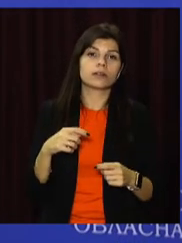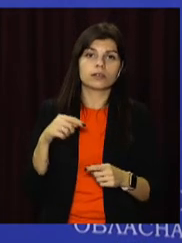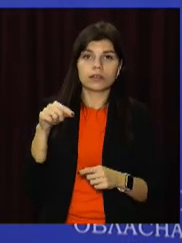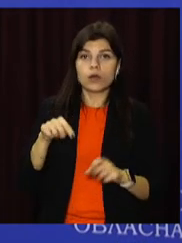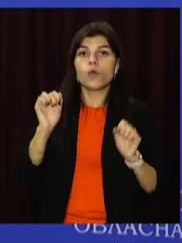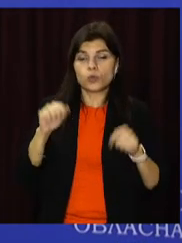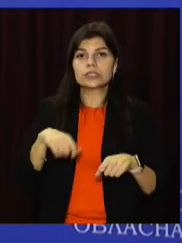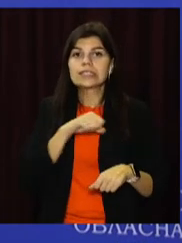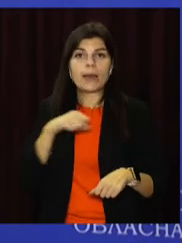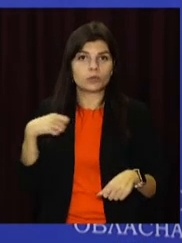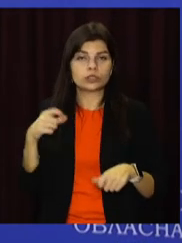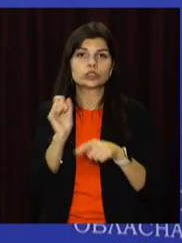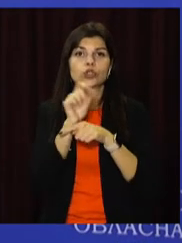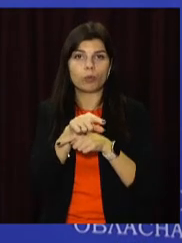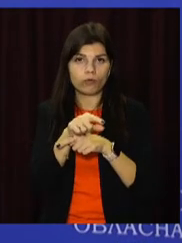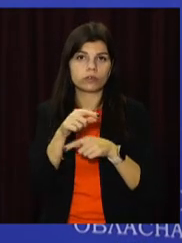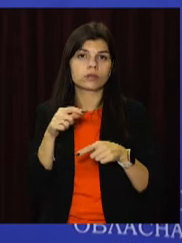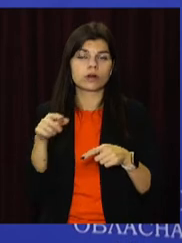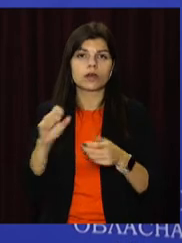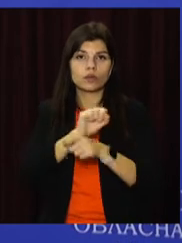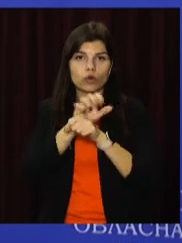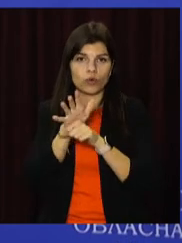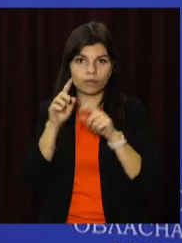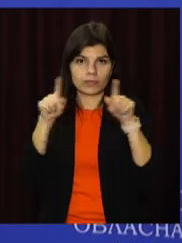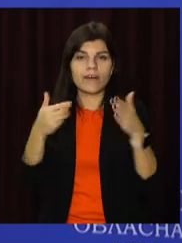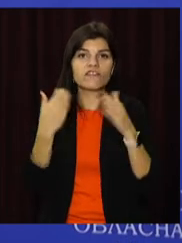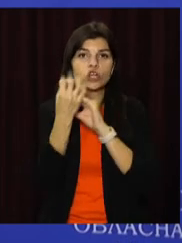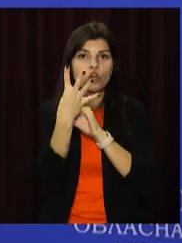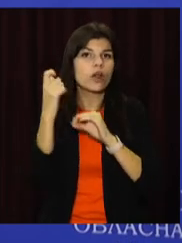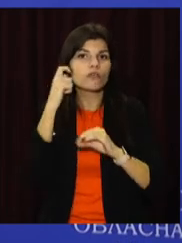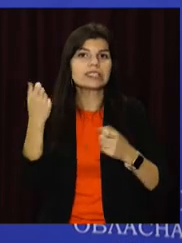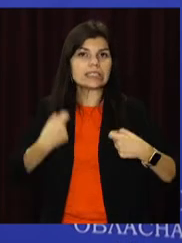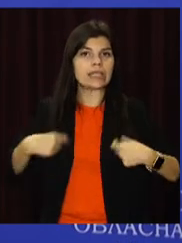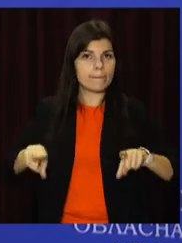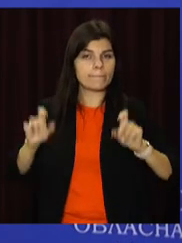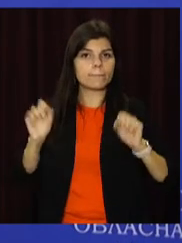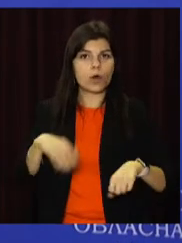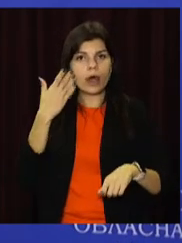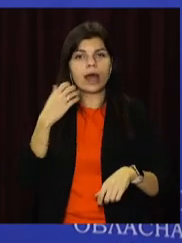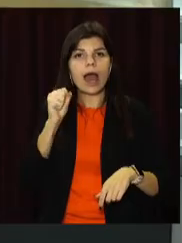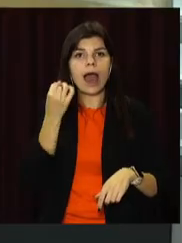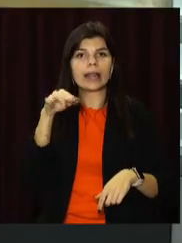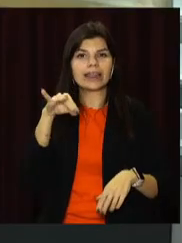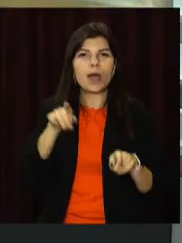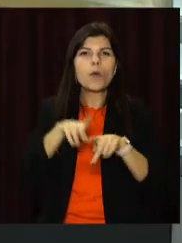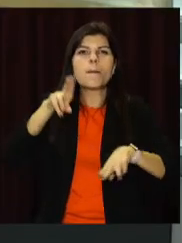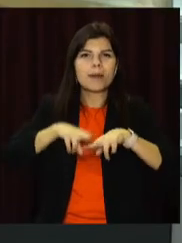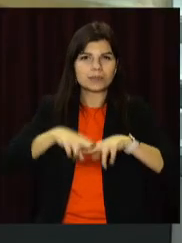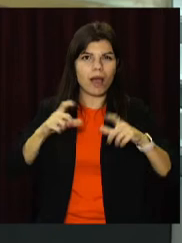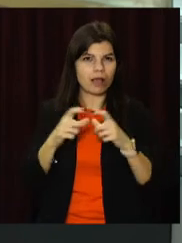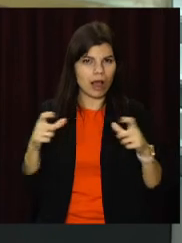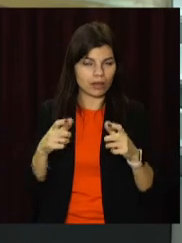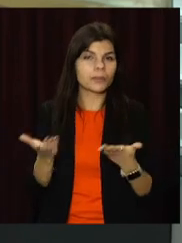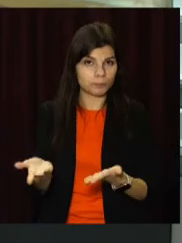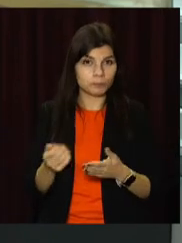можуть самостійно замовити собі ковід-сертифікати від 14 років, коли вони отримують ID-картку. В Україні